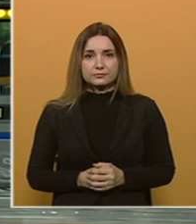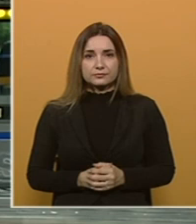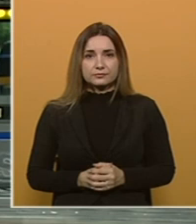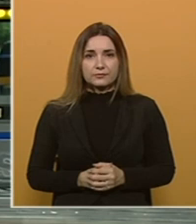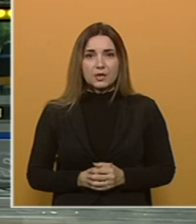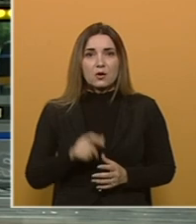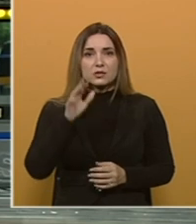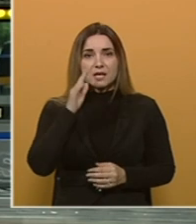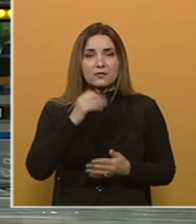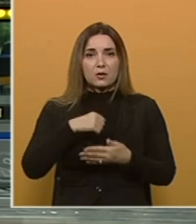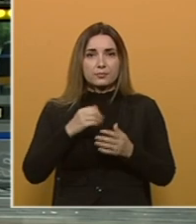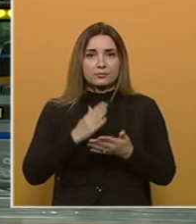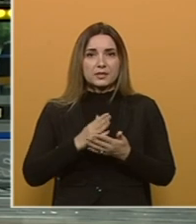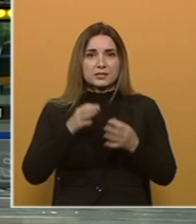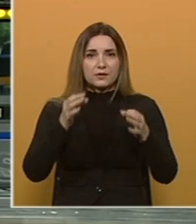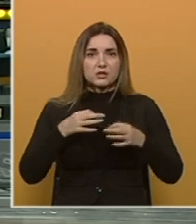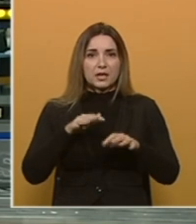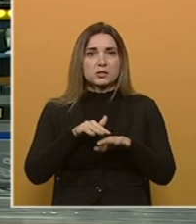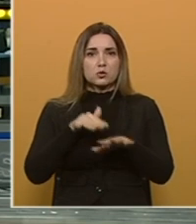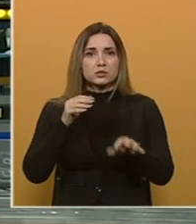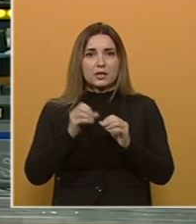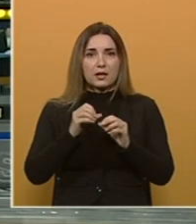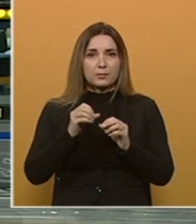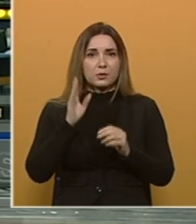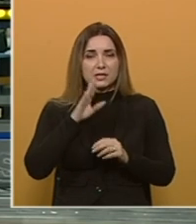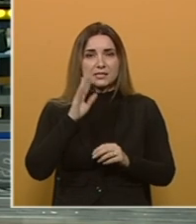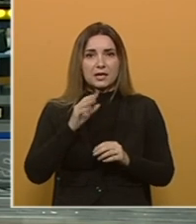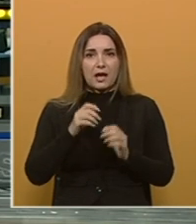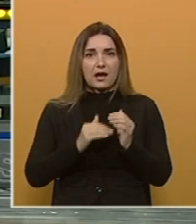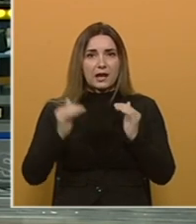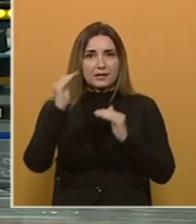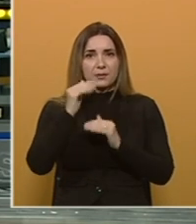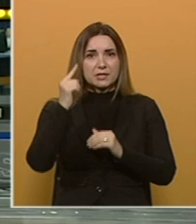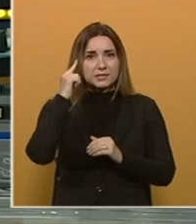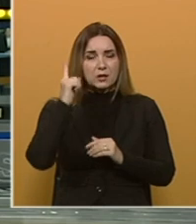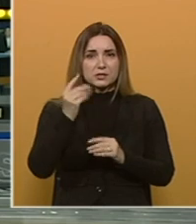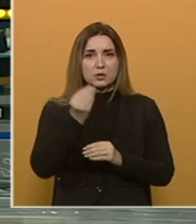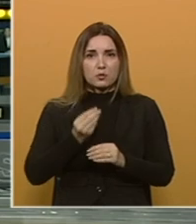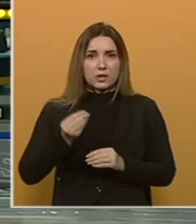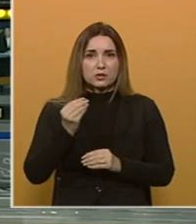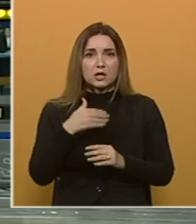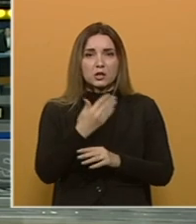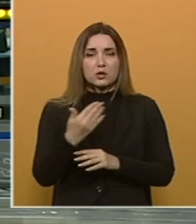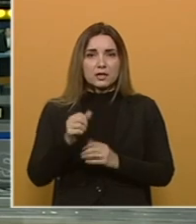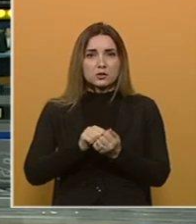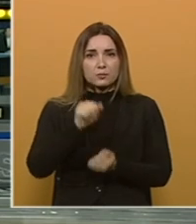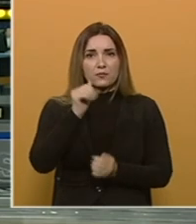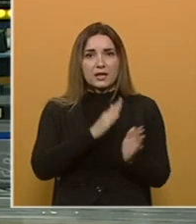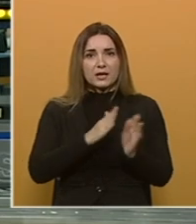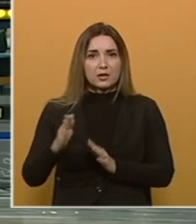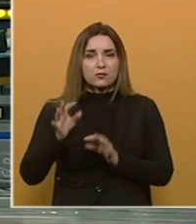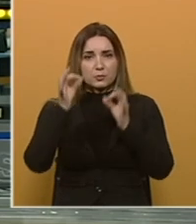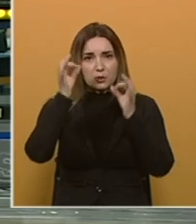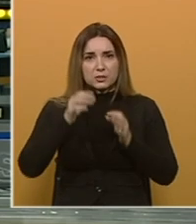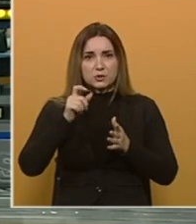A u Sarajevu je održana svečana Skupština Bosanske akademije znanosti i umjetnosti Kulin Ban. Dodijeljene su povelje redovnim i